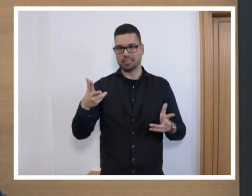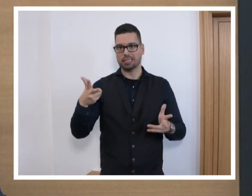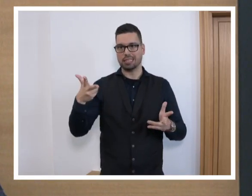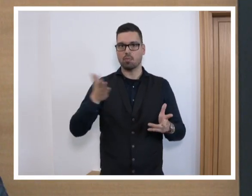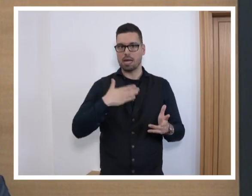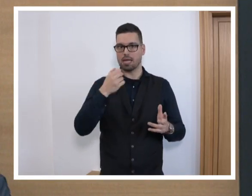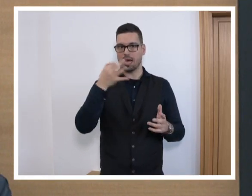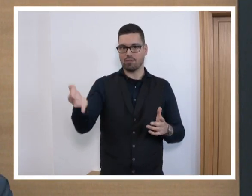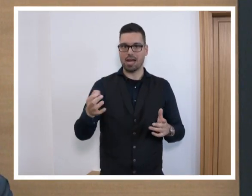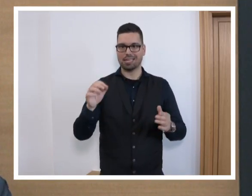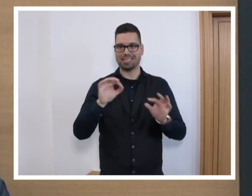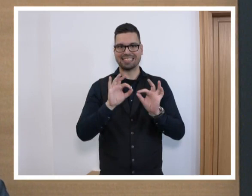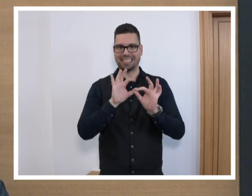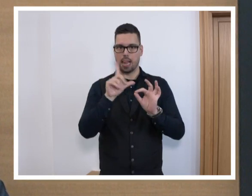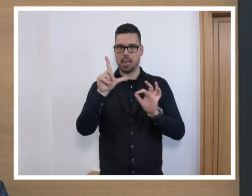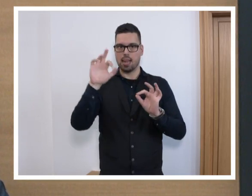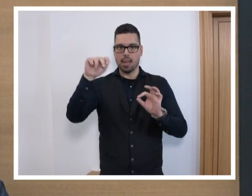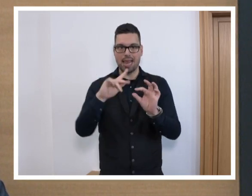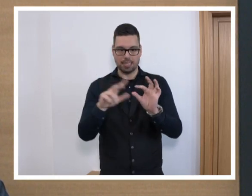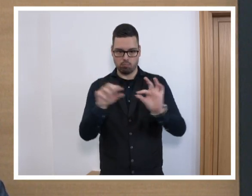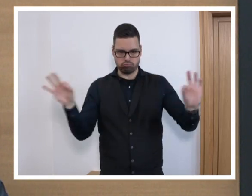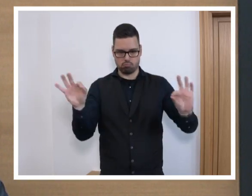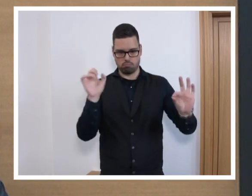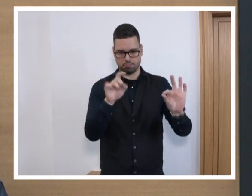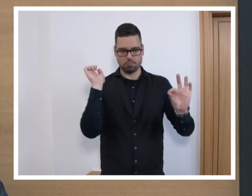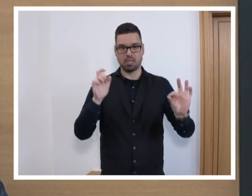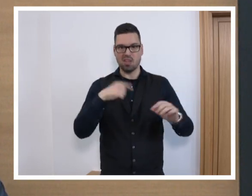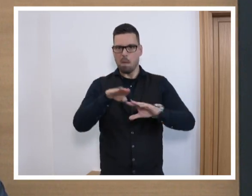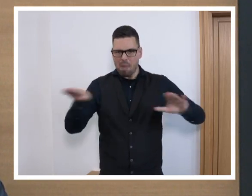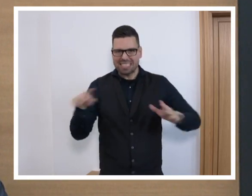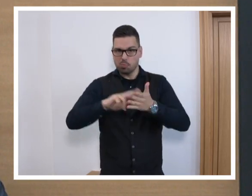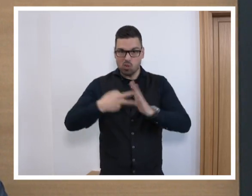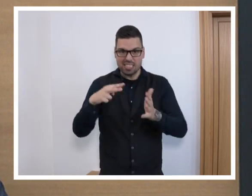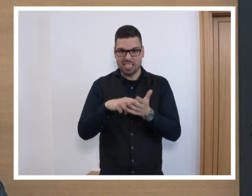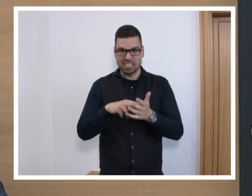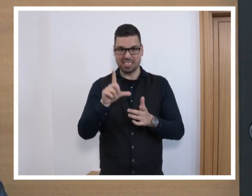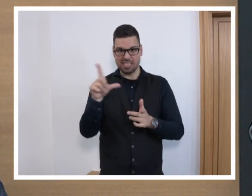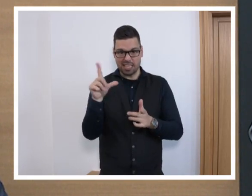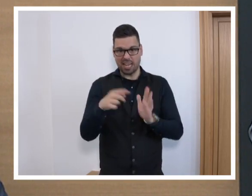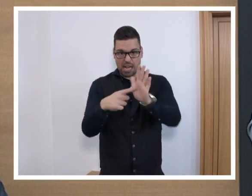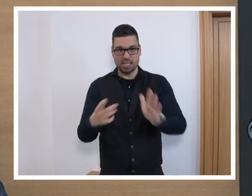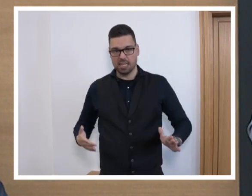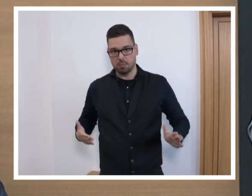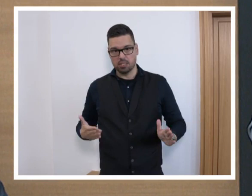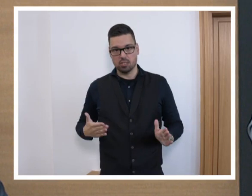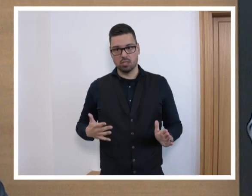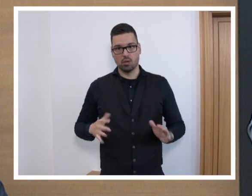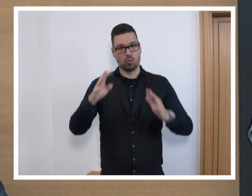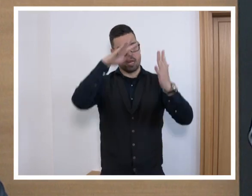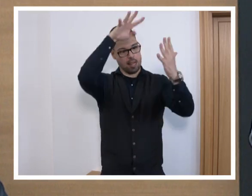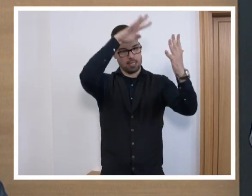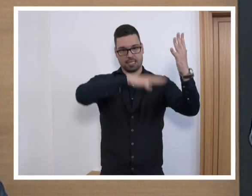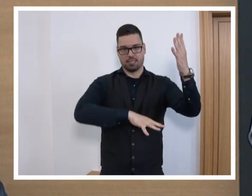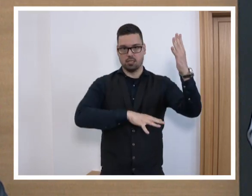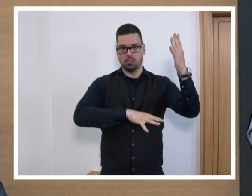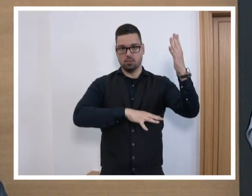Ich habe den Link verfolgt. Und wenn das die Basis ist, auf der Sie Politik machen, der Link, den Sie angegeben haben, führt zu einer Liste, die